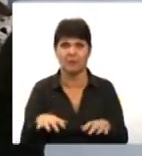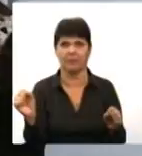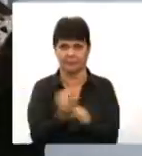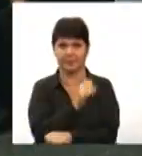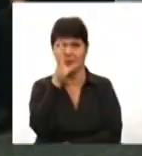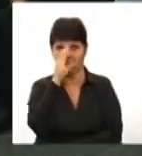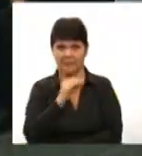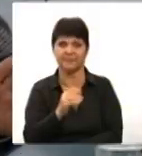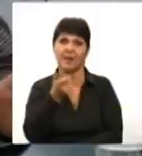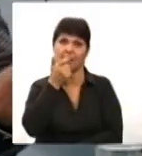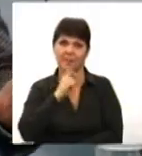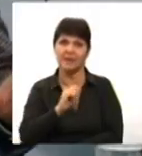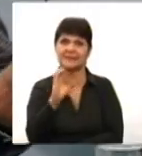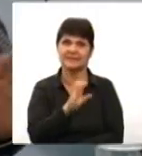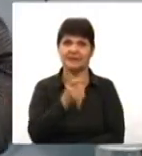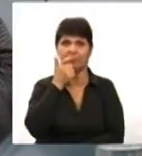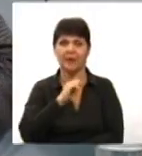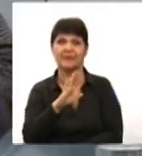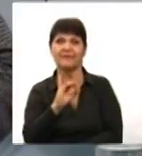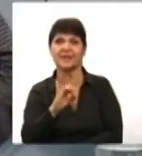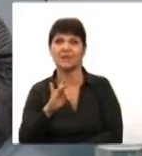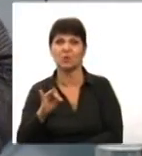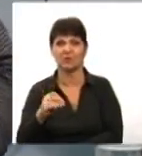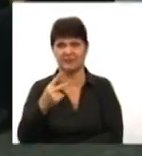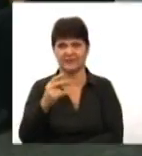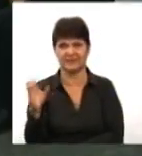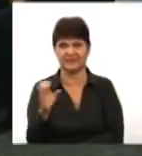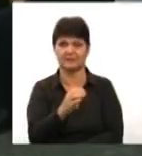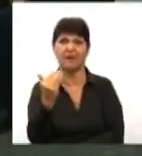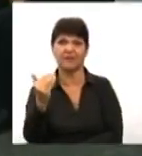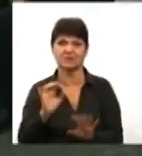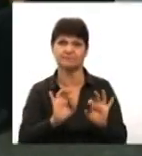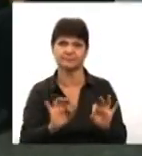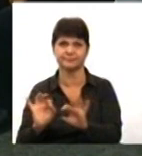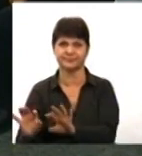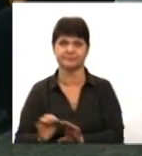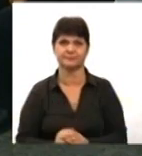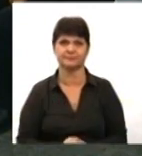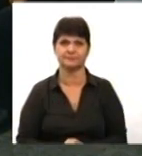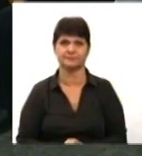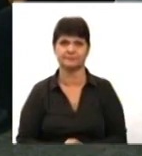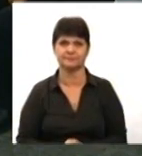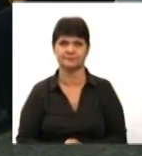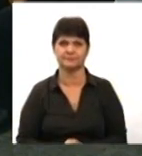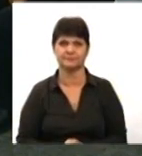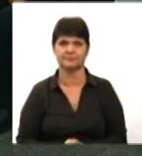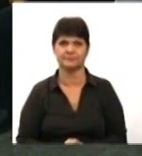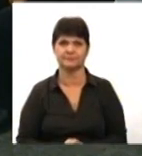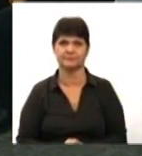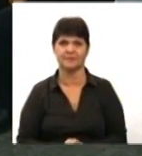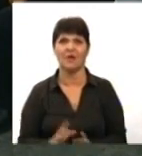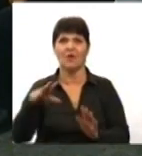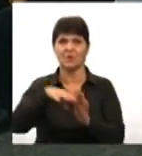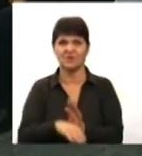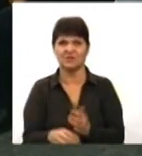звичайно. Пане Сергію, пане Віктору, буквально по 20 секунд ваші репліки. Думаю, що впровадження сучасних технологій, це